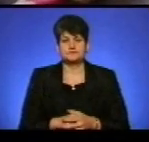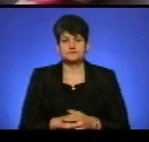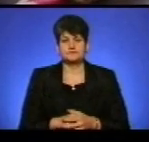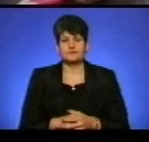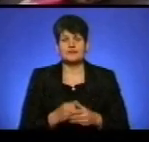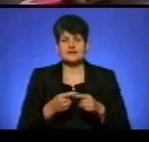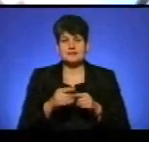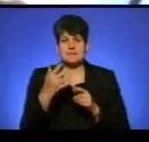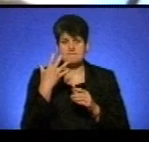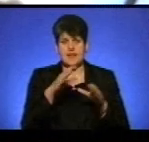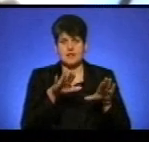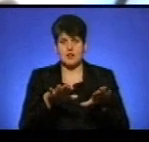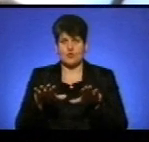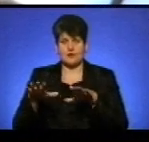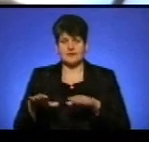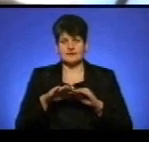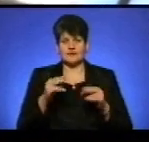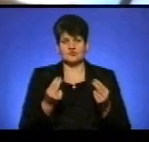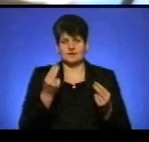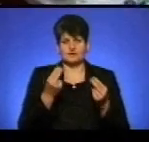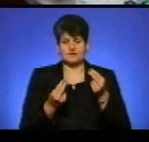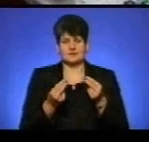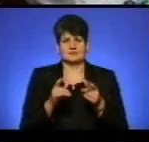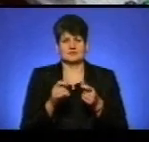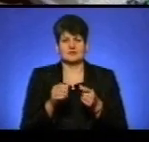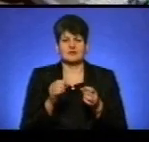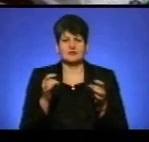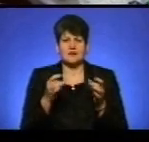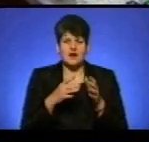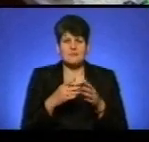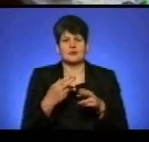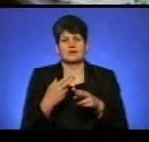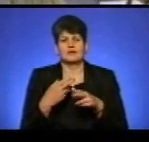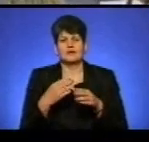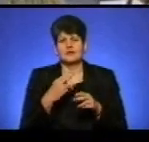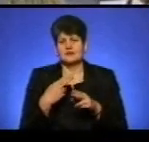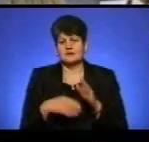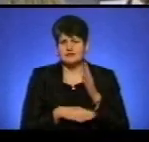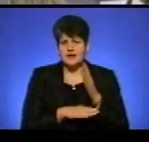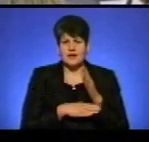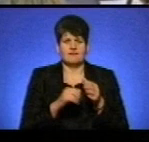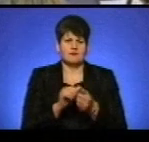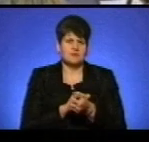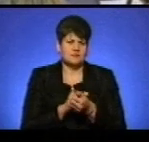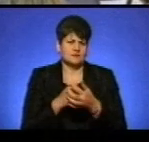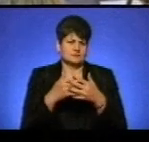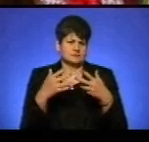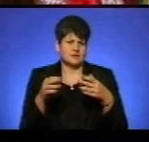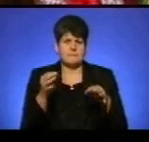Це п'ять локацій дитячих іграшок із текстилю, кераміки, дерева, паперу та природного матеріалу.